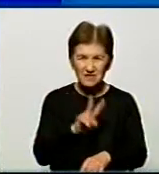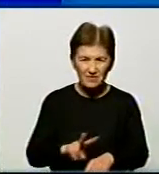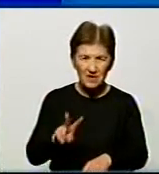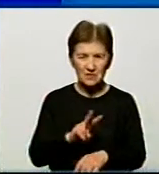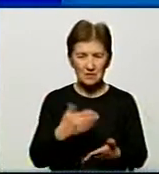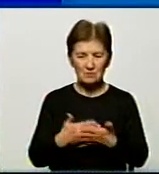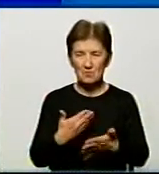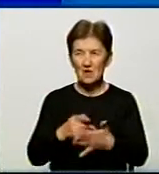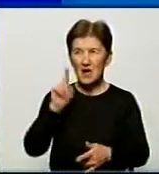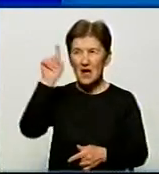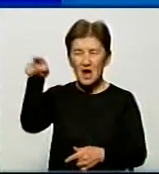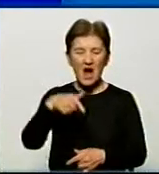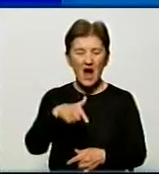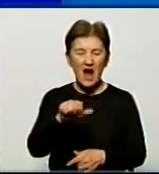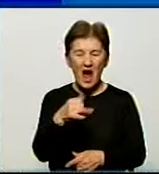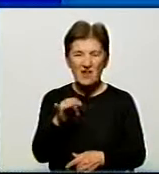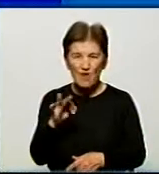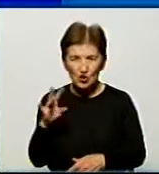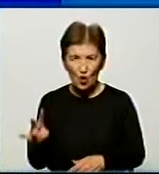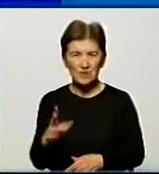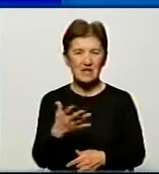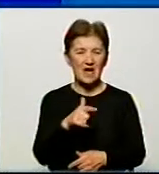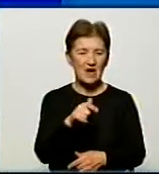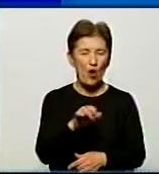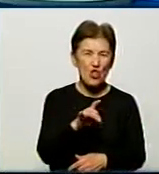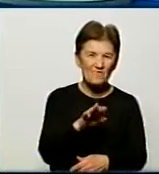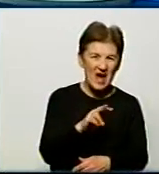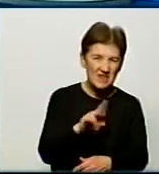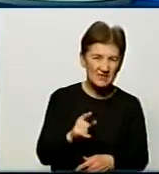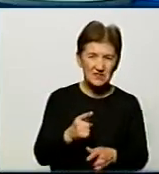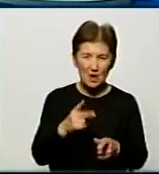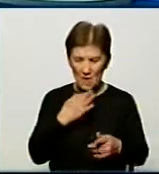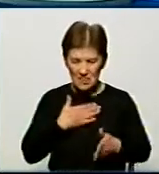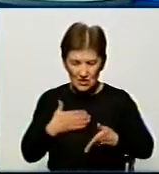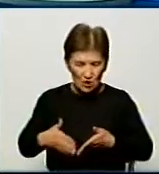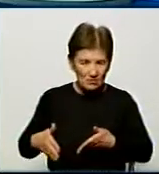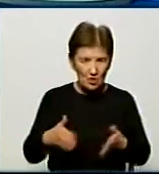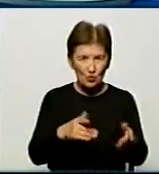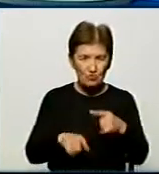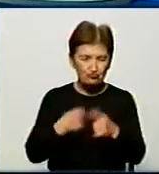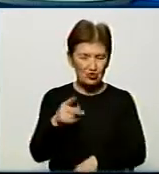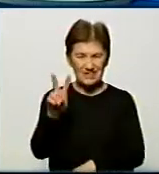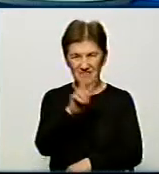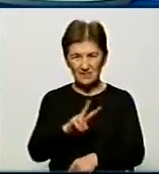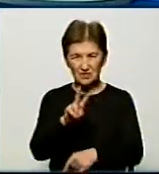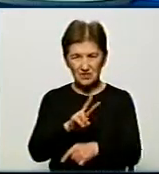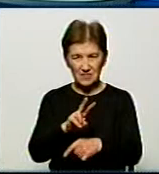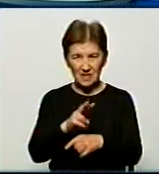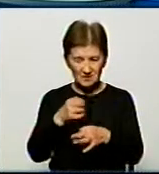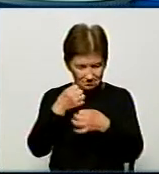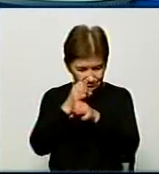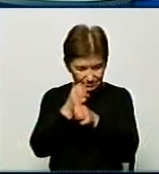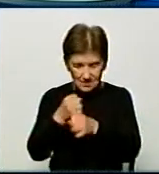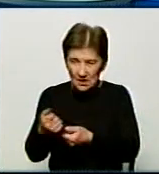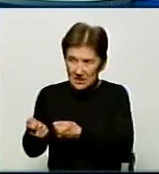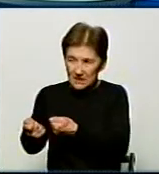Гайвера на Голованівська, Благовіщенська, за 2 години по нашим дорогам вірусологічний матеріал. Тому